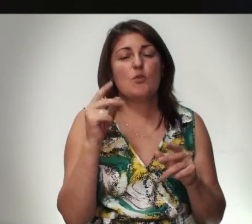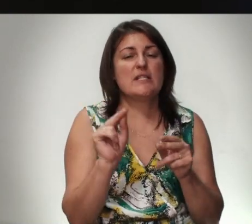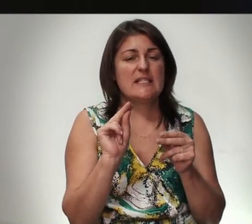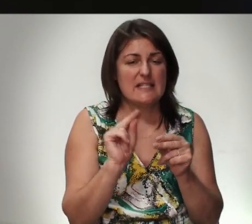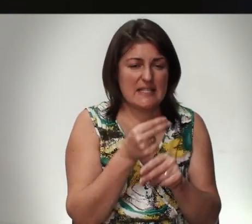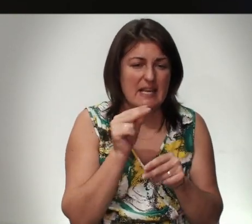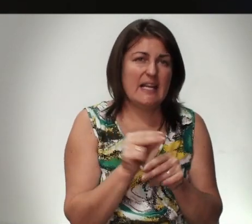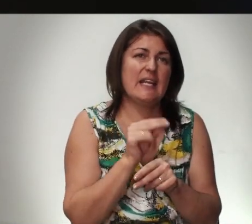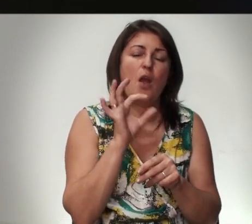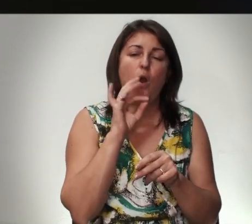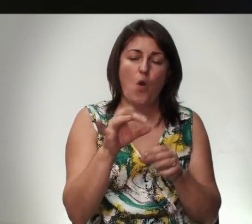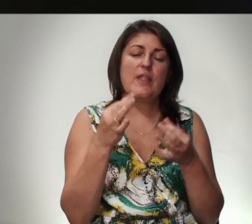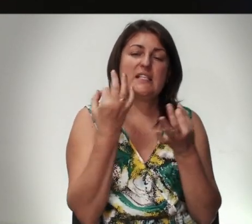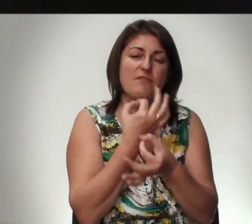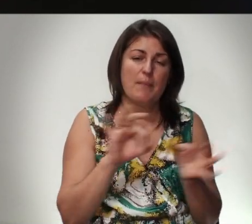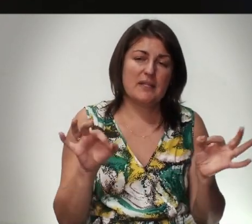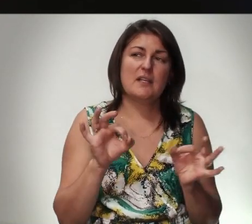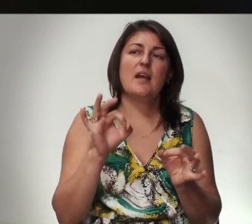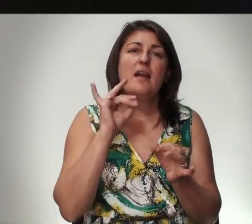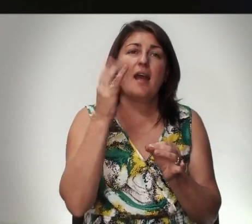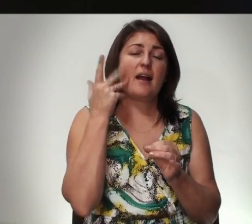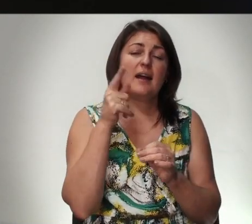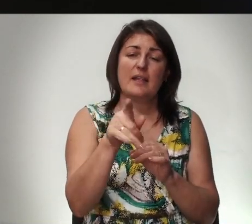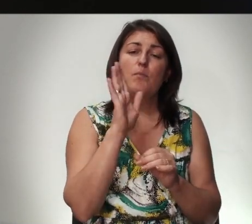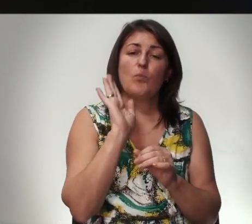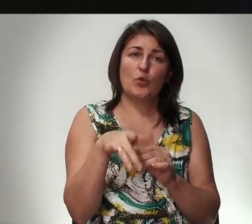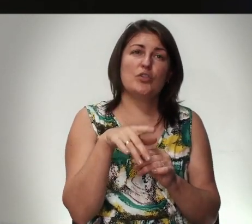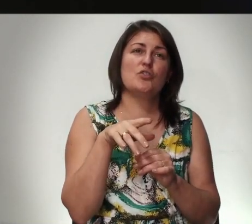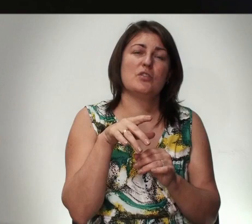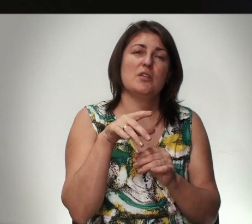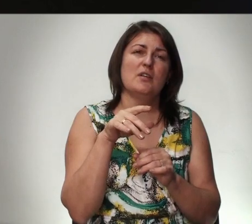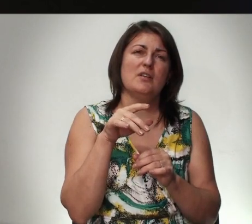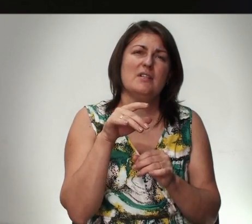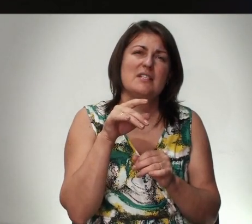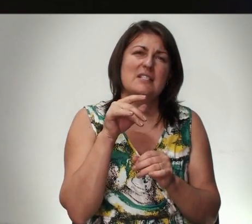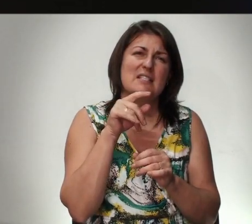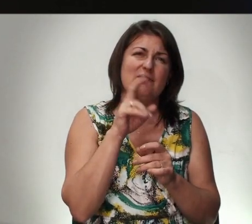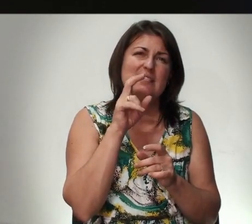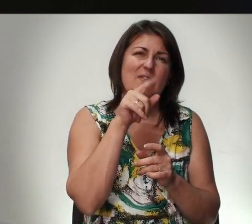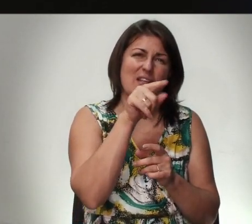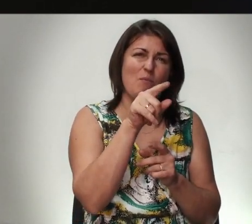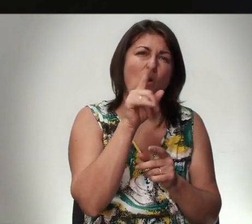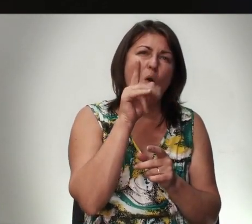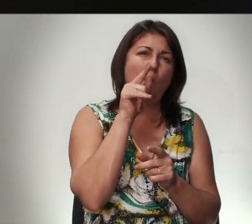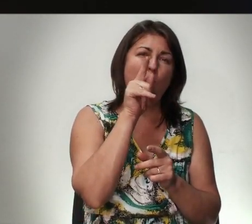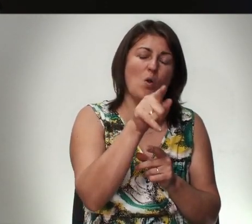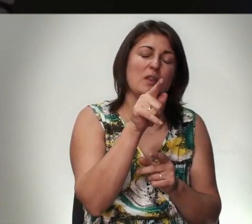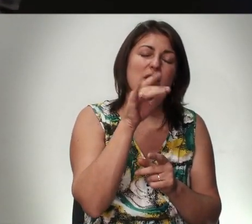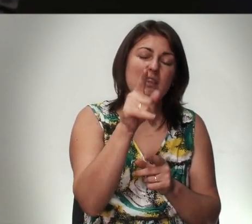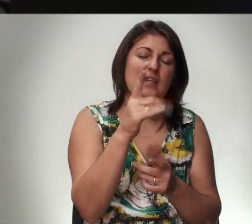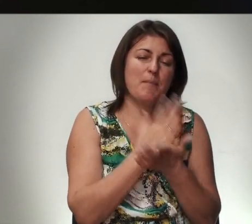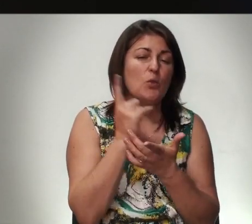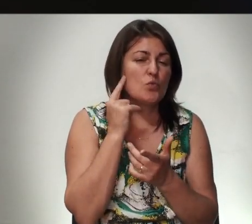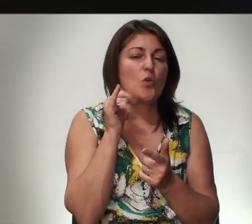Он Освободитель И когда ты будешь взевать к Нему Он имеет уши Он тебя любит